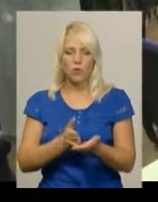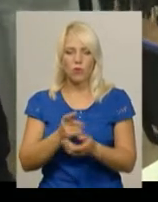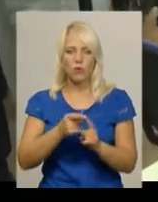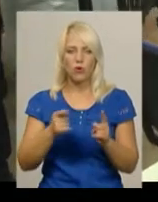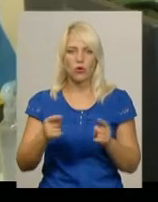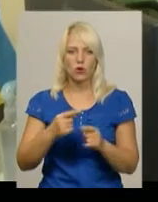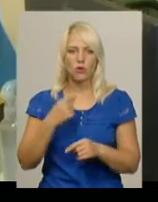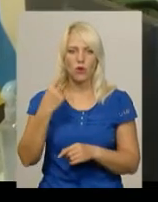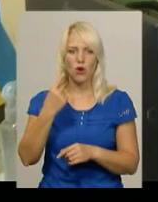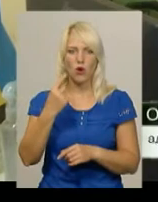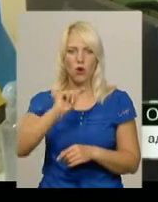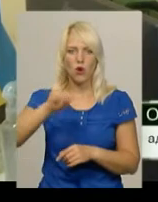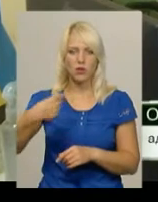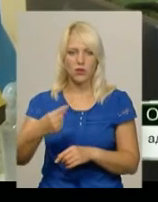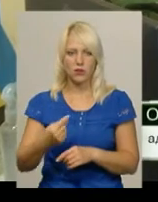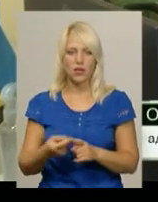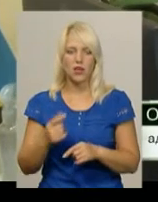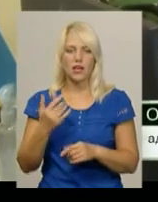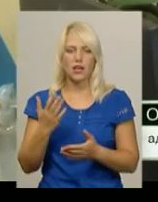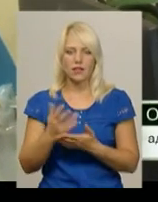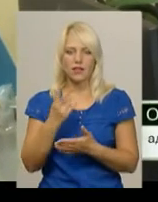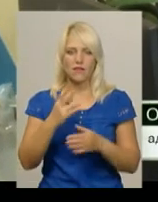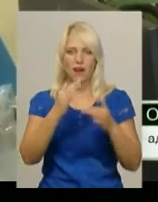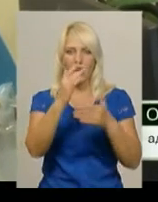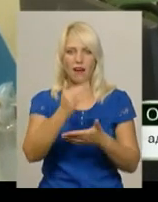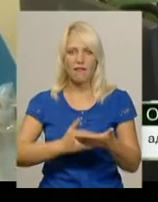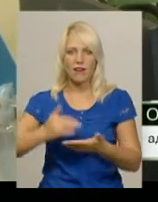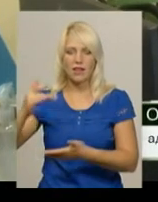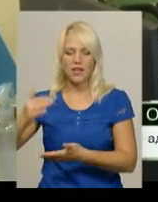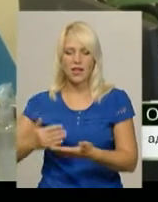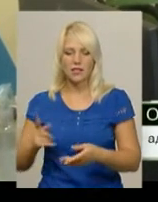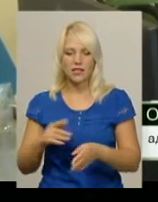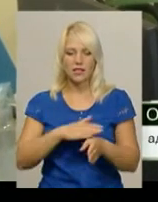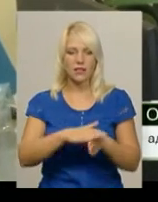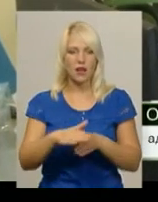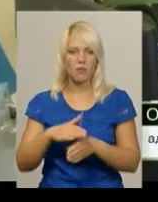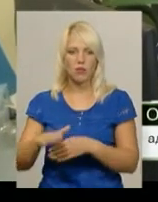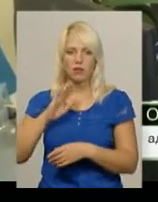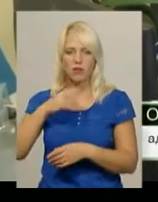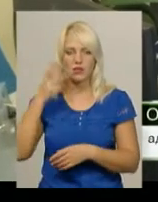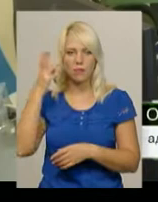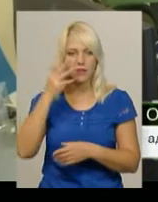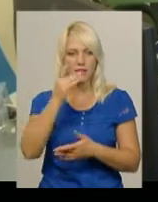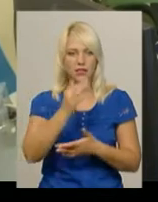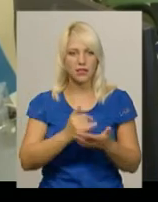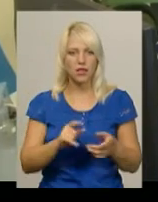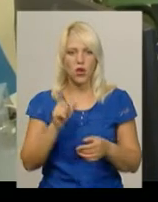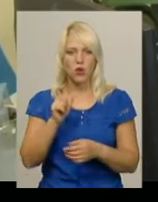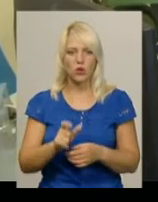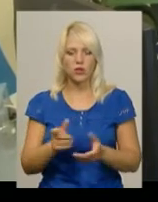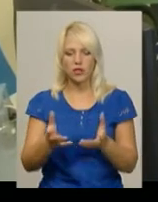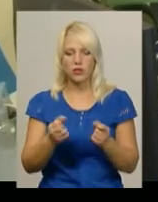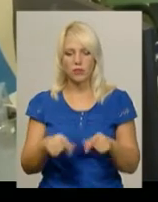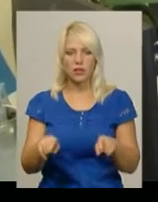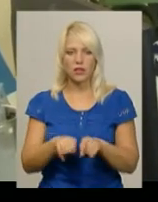протягом години. Тому що ми заносимо в два реєстри, які наповнюється наш хмельницький реєстр. Людина отримує потім такий опис